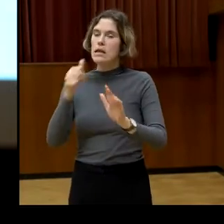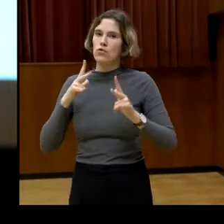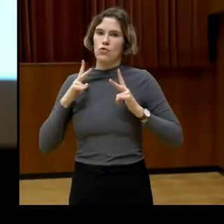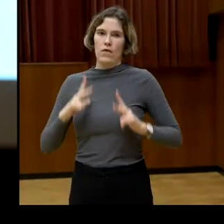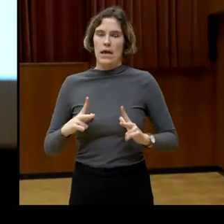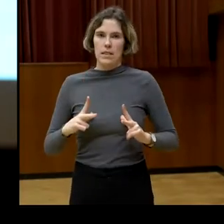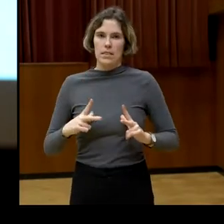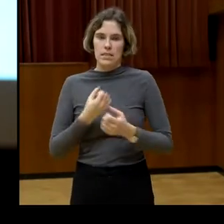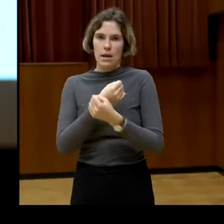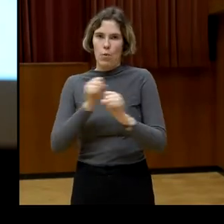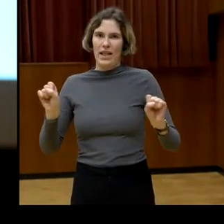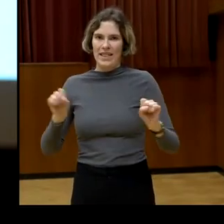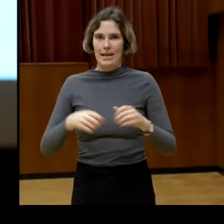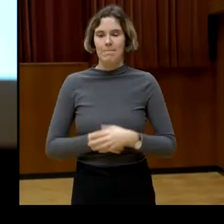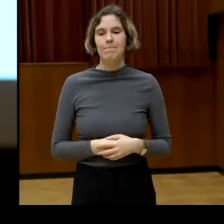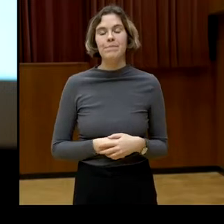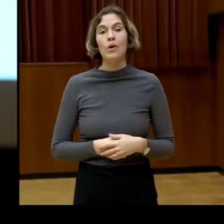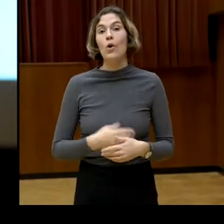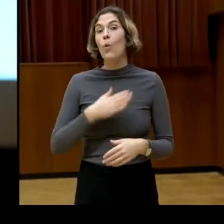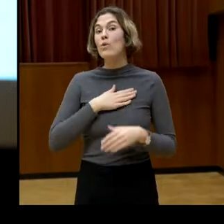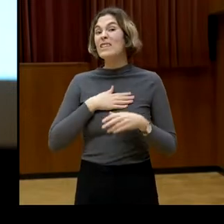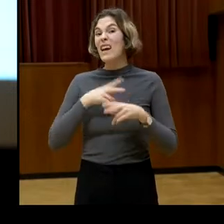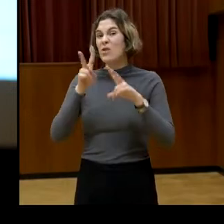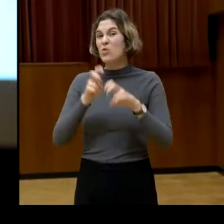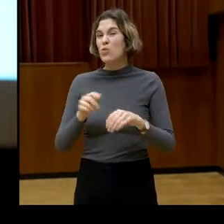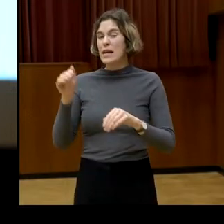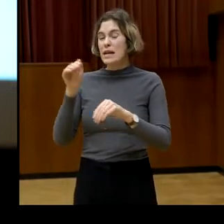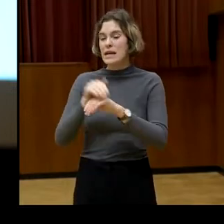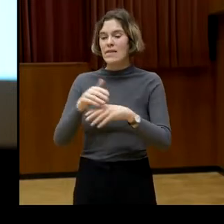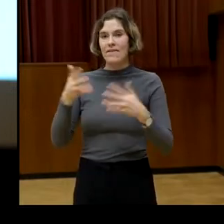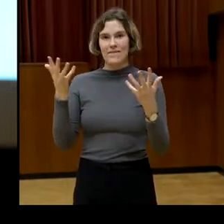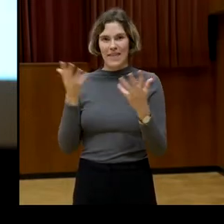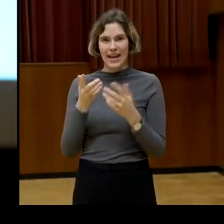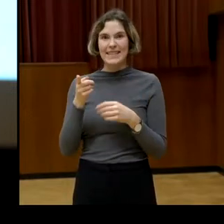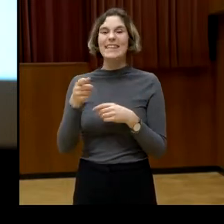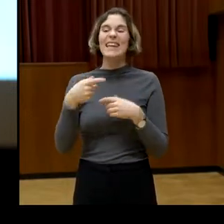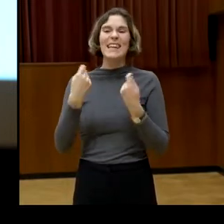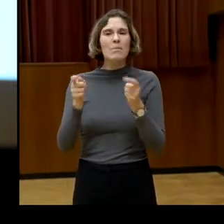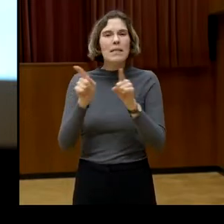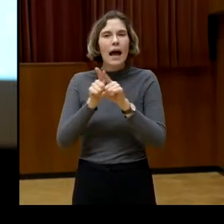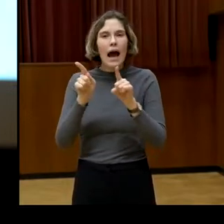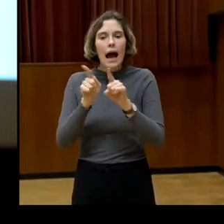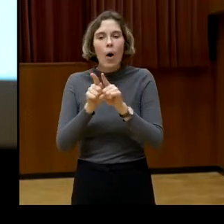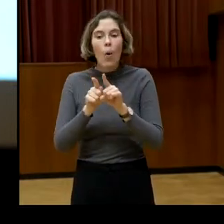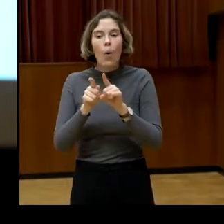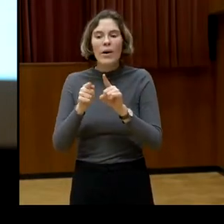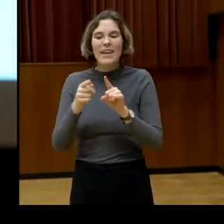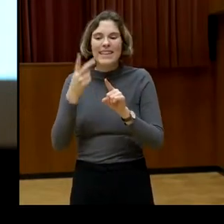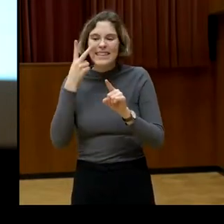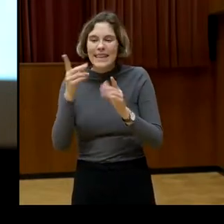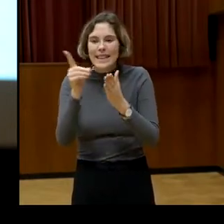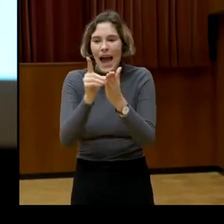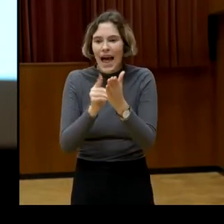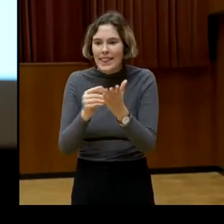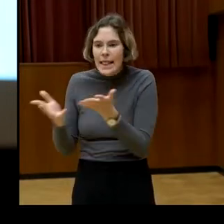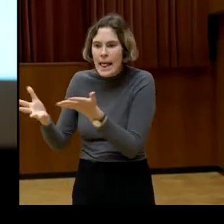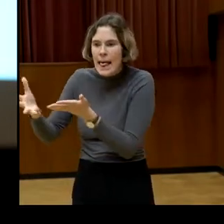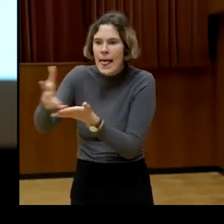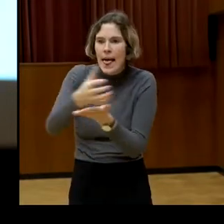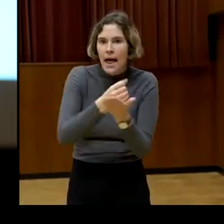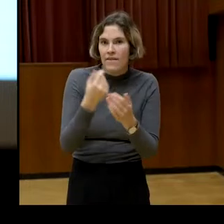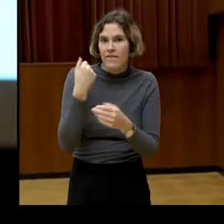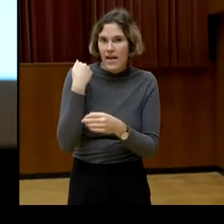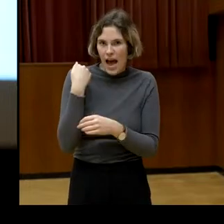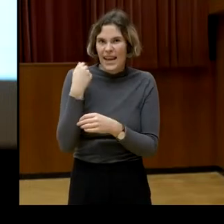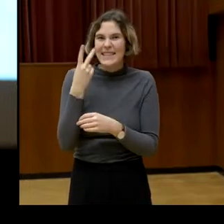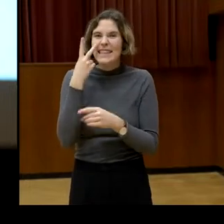Was unsere Studie eben dabei hervorhebt, ist, dass es einen klaren auch empirischen, also einen Zusammenhang in den Daten gibt zwischen Kritik